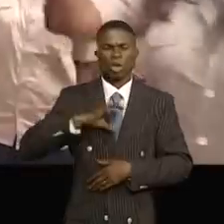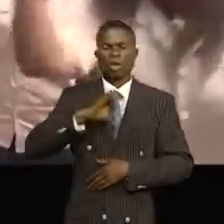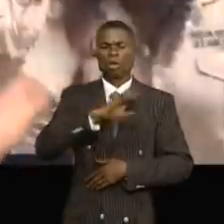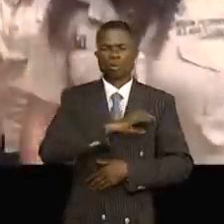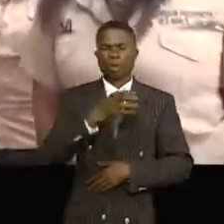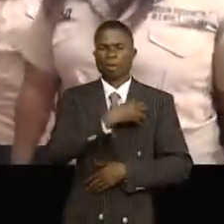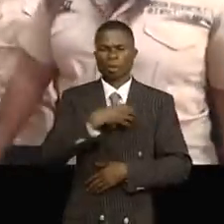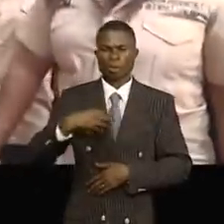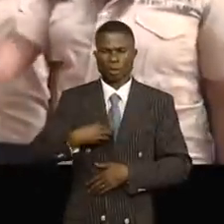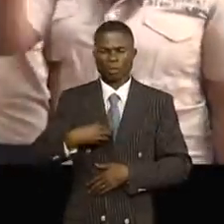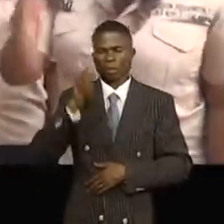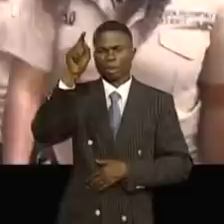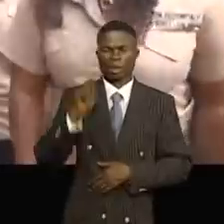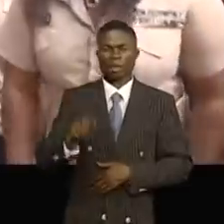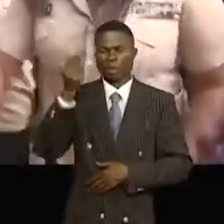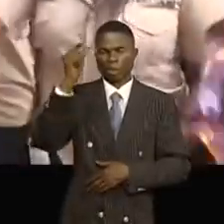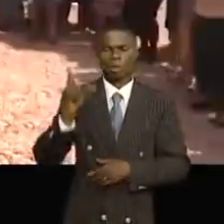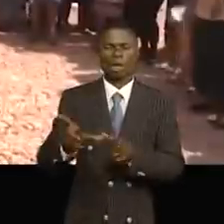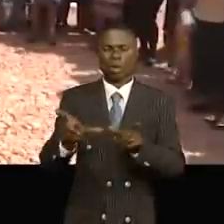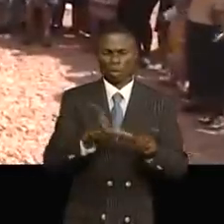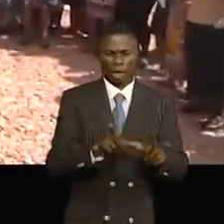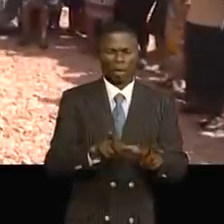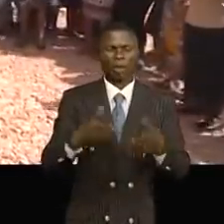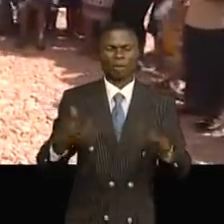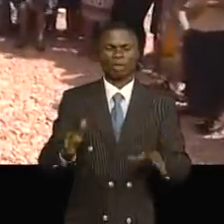des femmes de la division des mines du Lualabar.